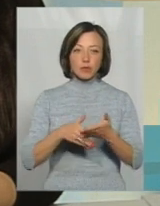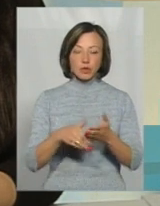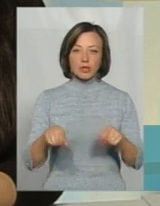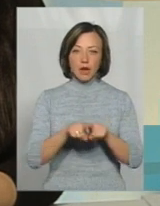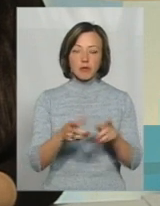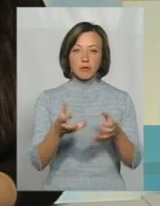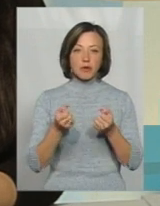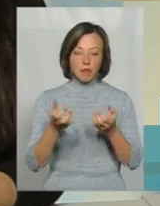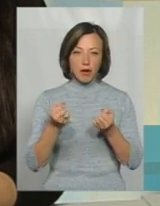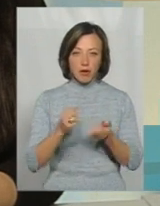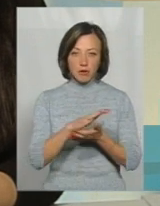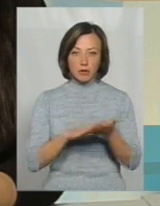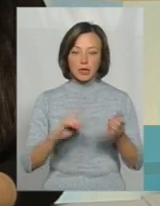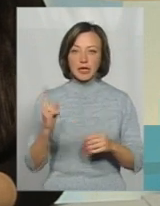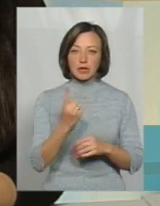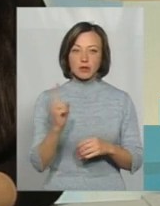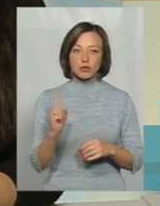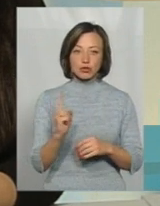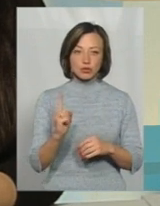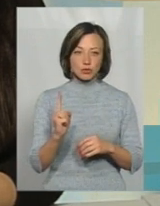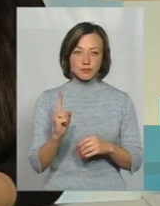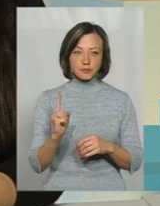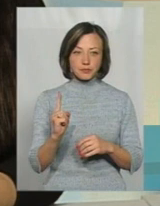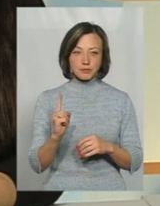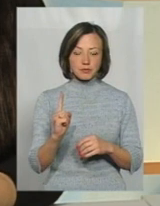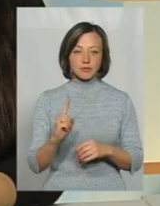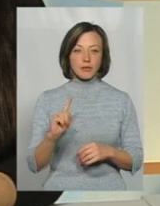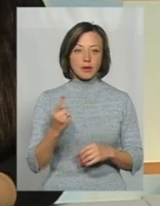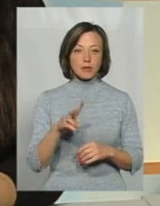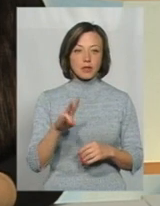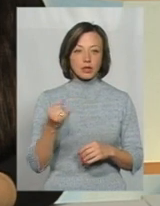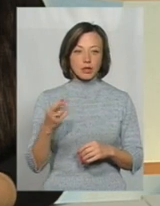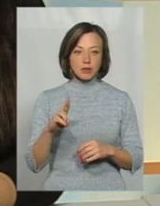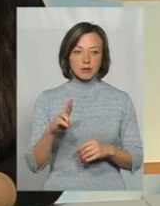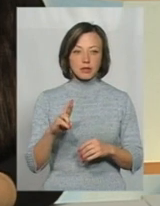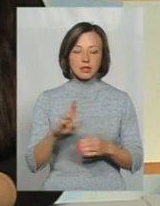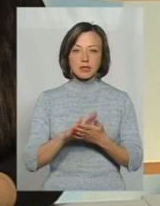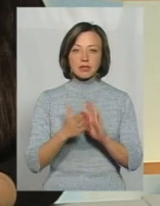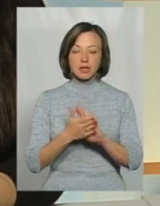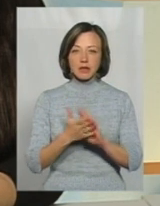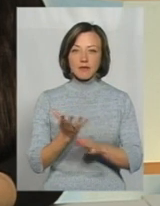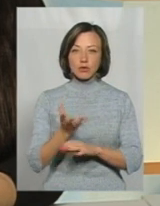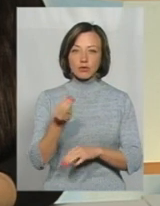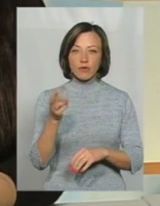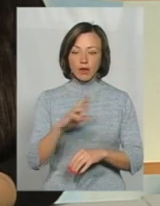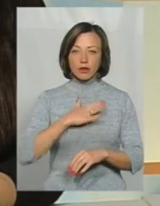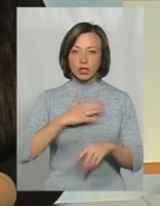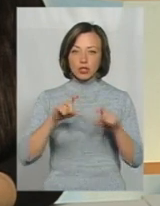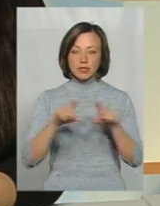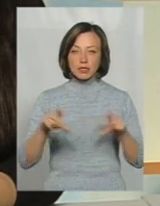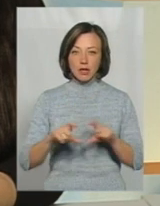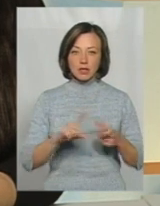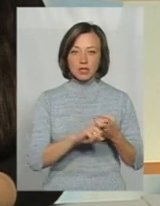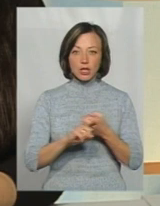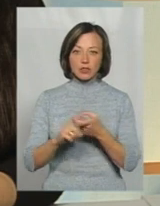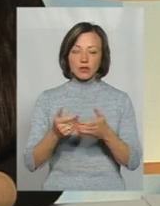приймаємо. Єдине, що із 1 липня стан фінансування наших закладів буде залежати